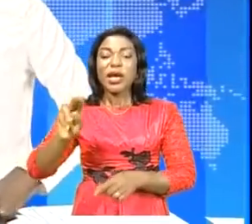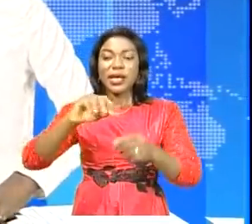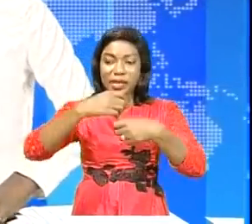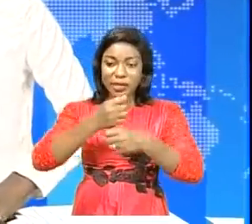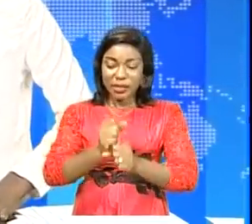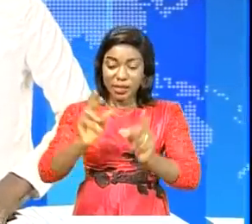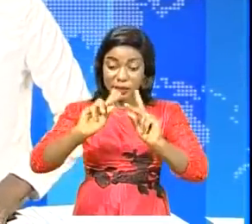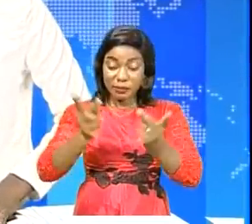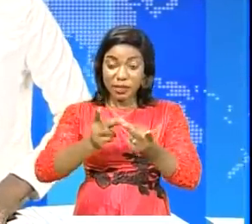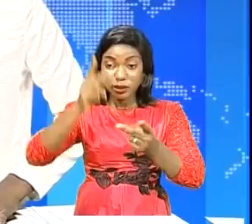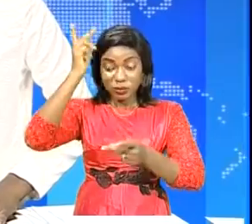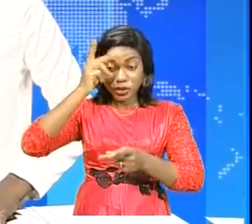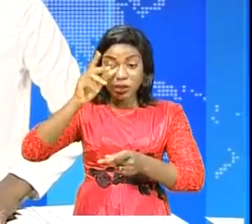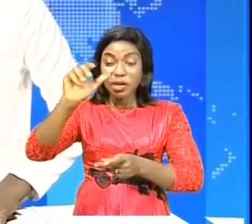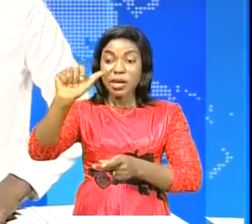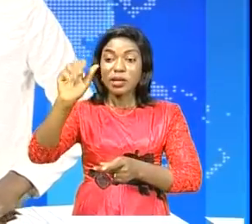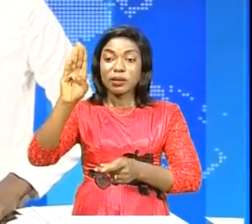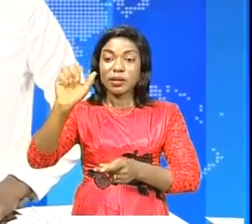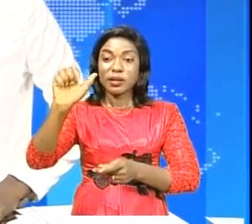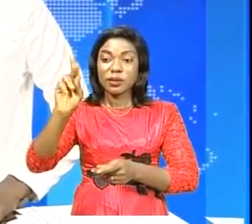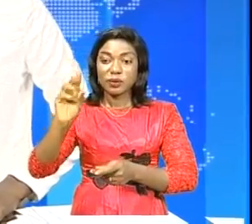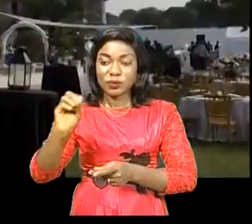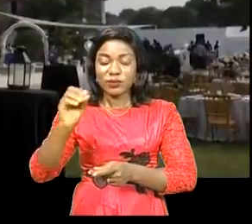souvient de sa disparition il y a 44